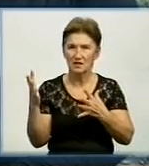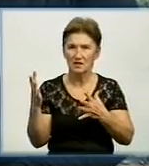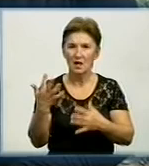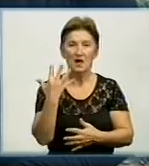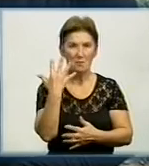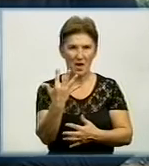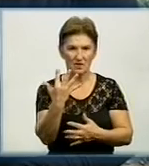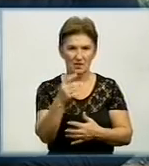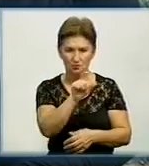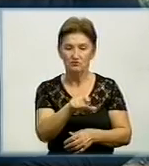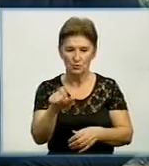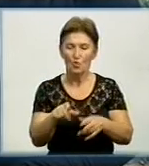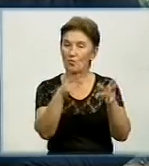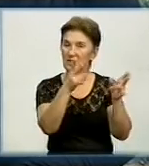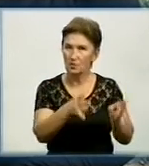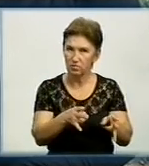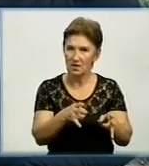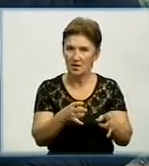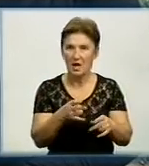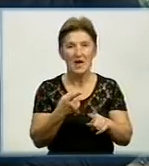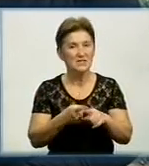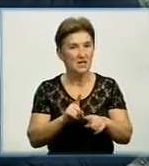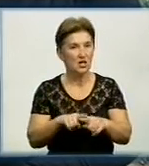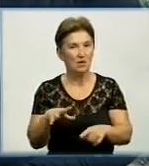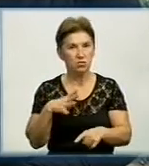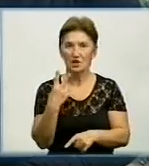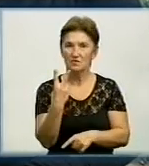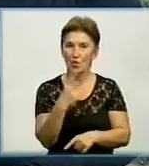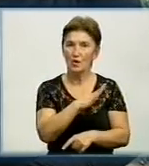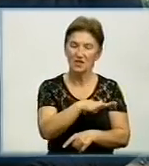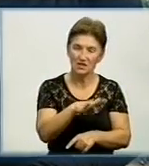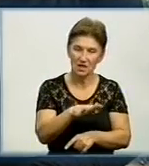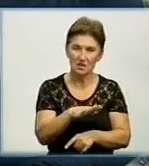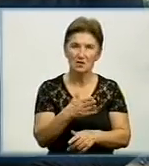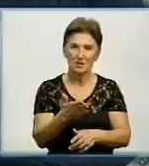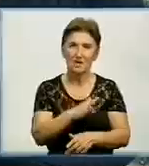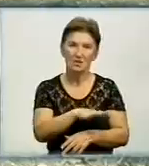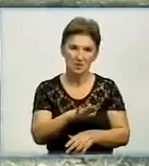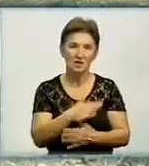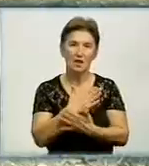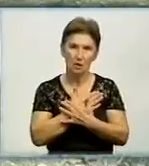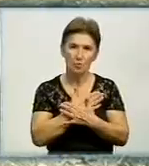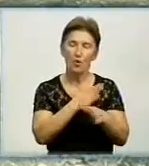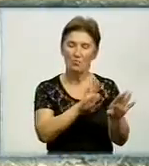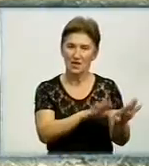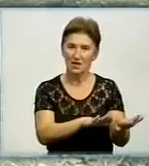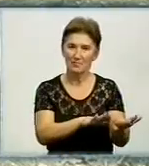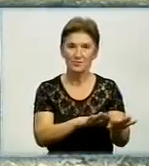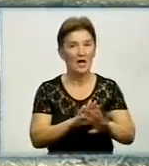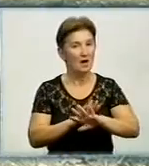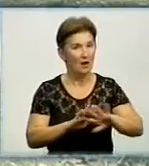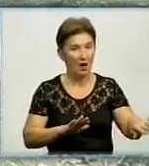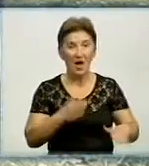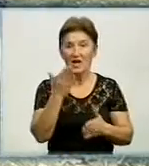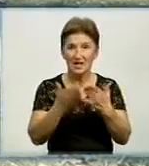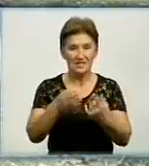потерпілими, із яких було двоє дітей і ці дітки померли. Якщо ж від грибів відмовитись на сили,